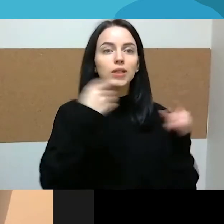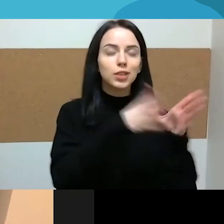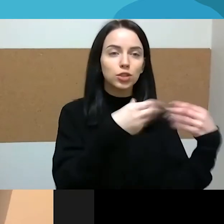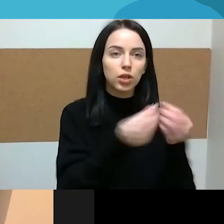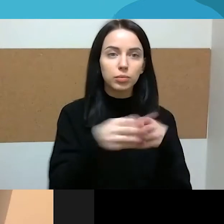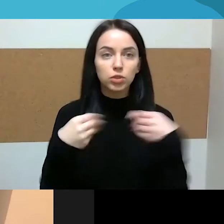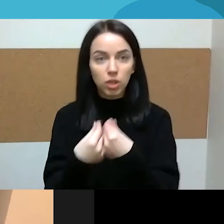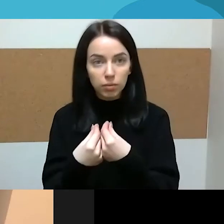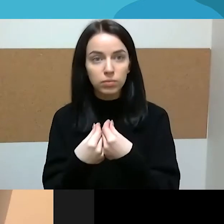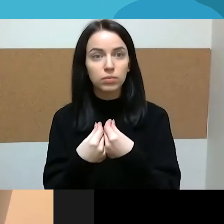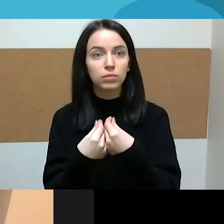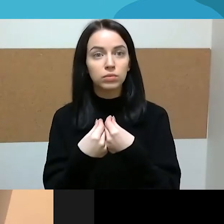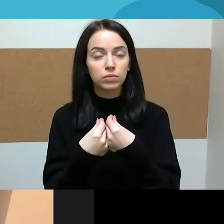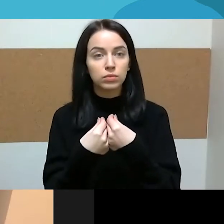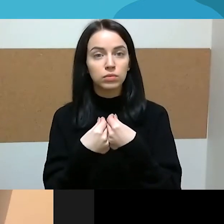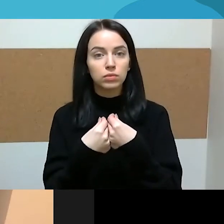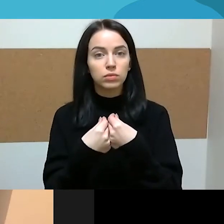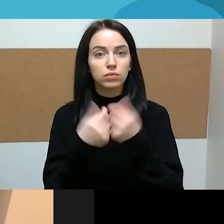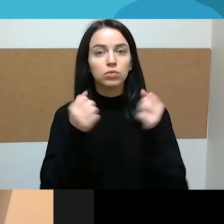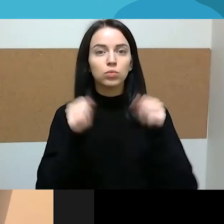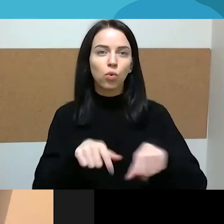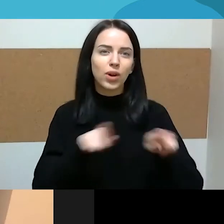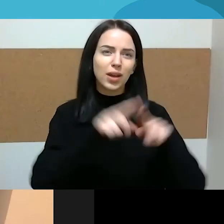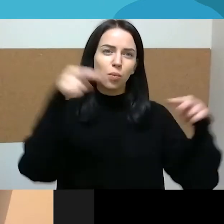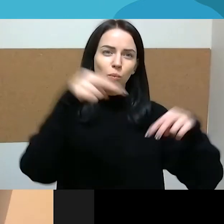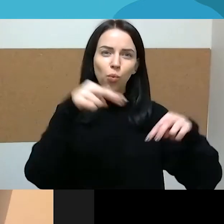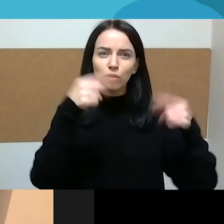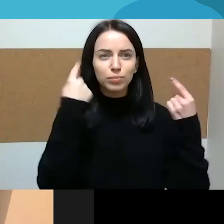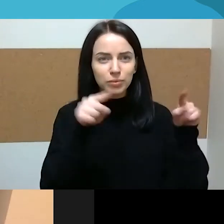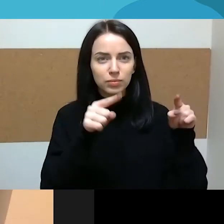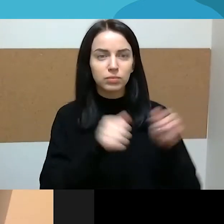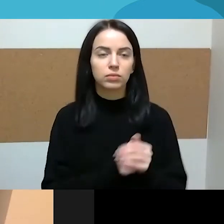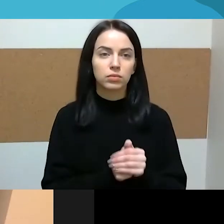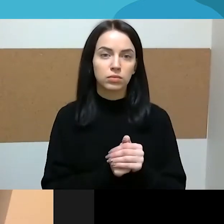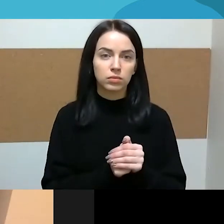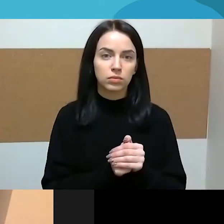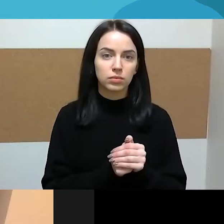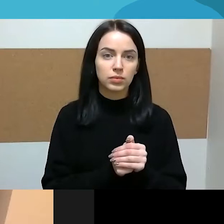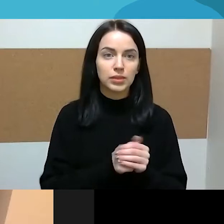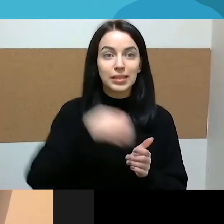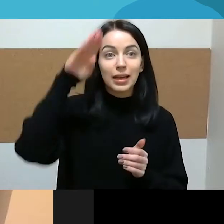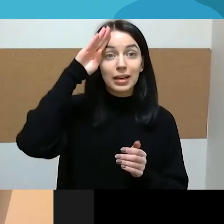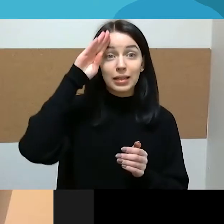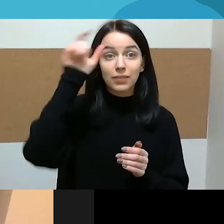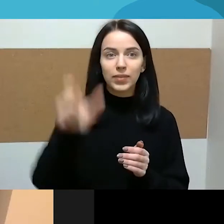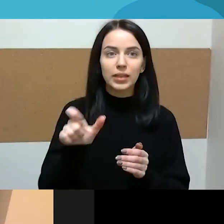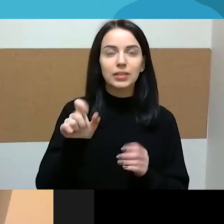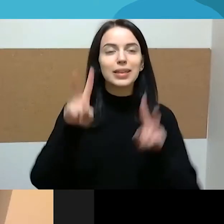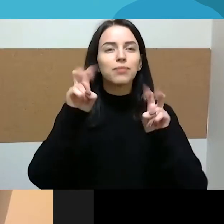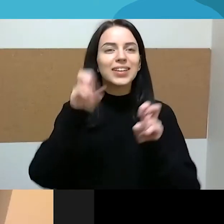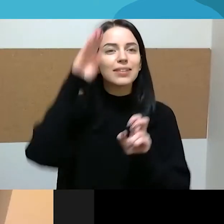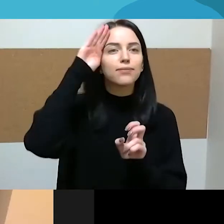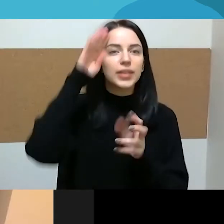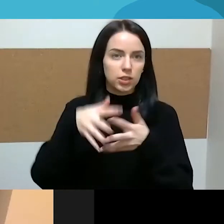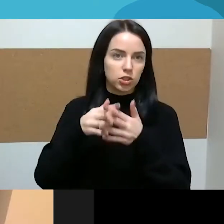vis dar yra tokie stereotipai, kad vyras užsiema vyriškais reikalais, o vaikus pataugins